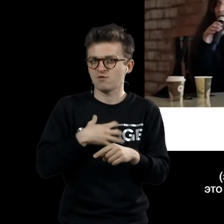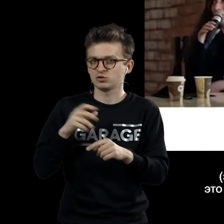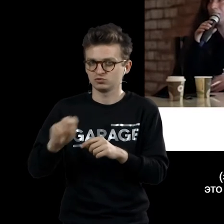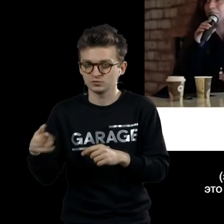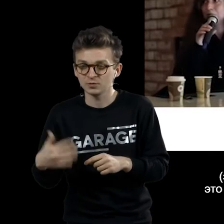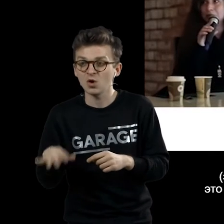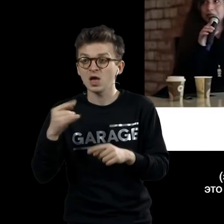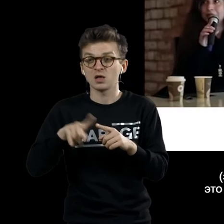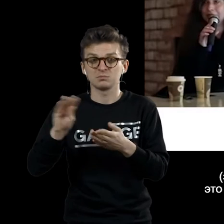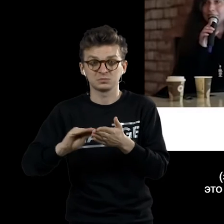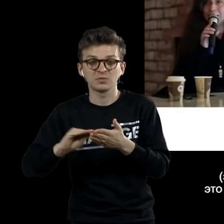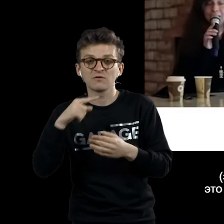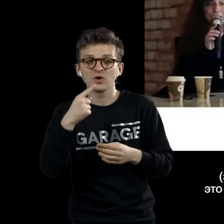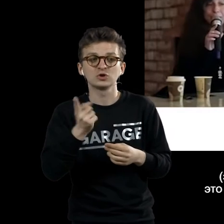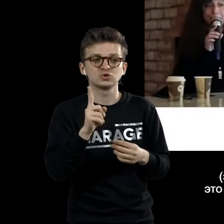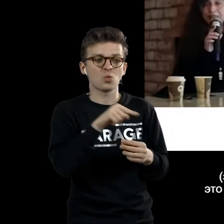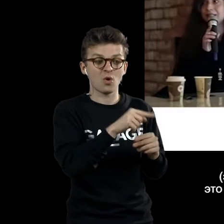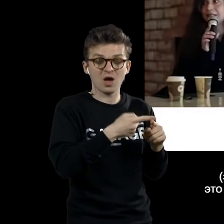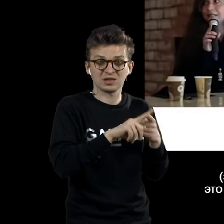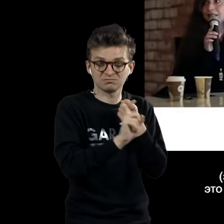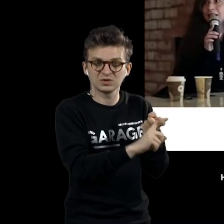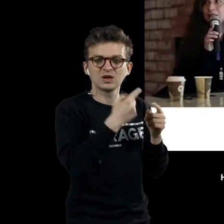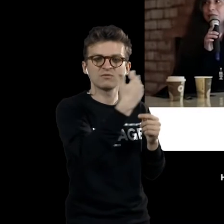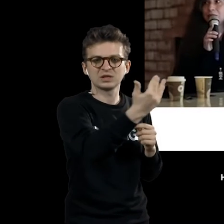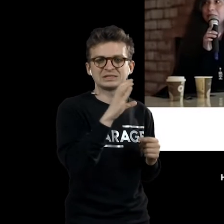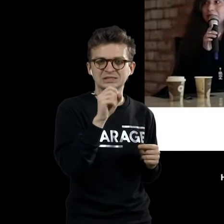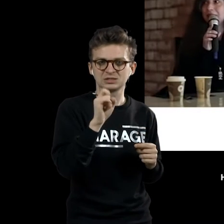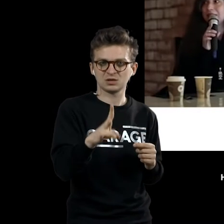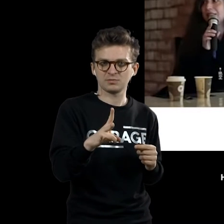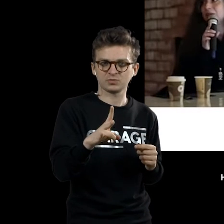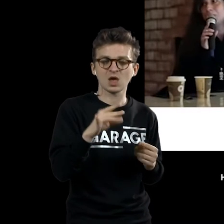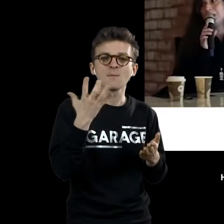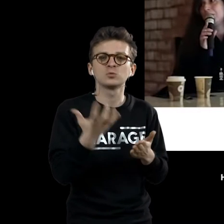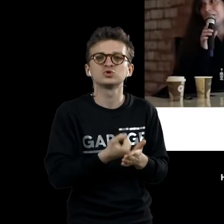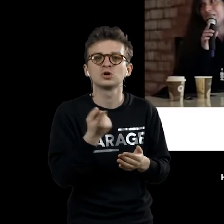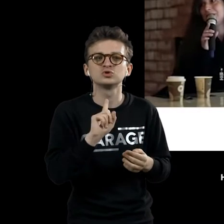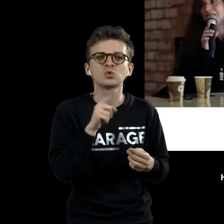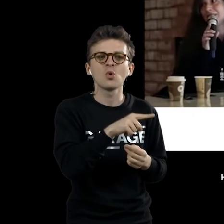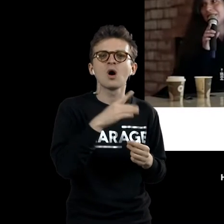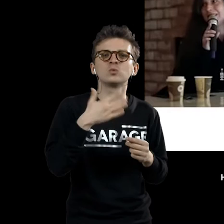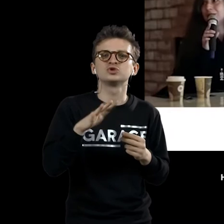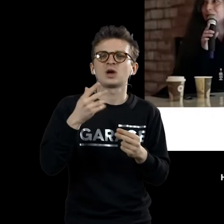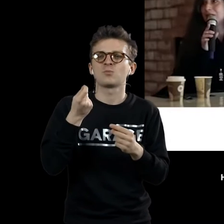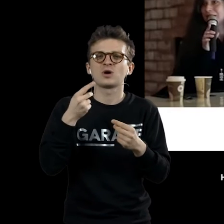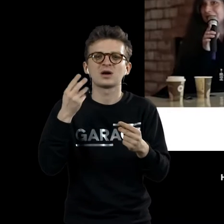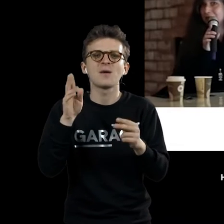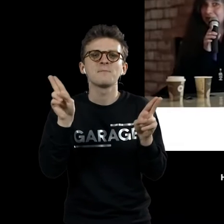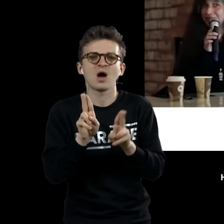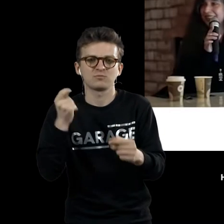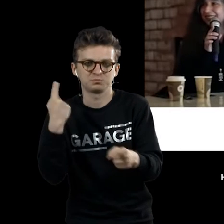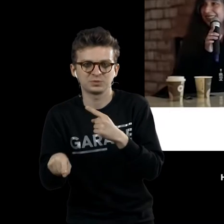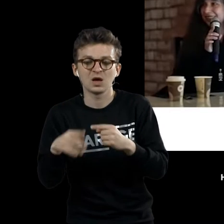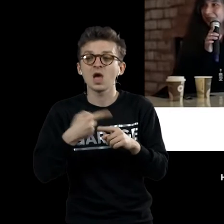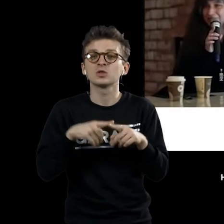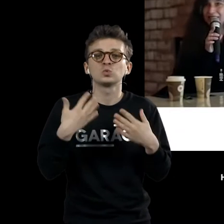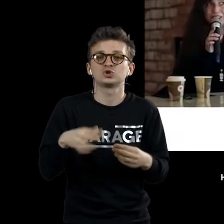что это очень важно, что он вроде бы отсылает картине Сезанна, но меняет не эстетику, а меняет правила игры. Это другая игра, это